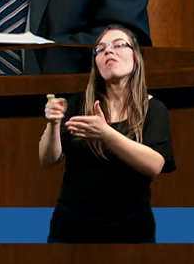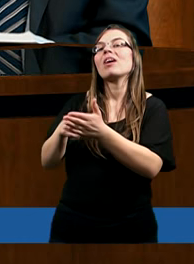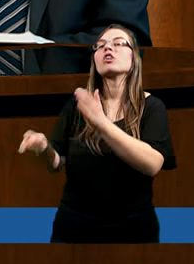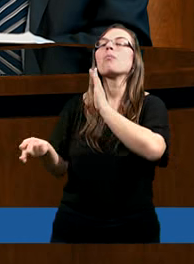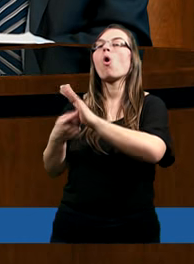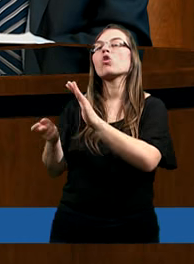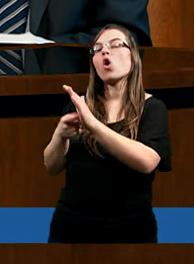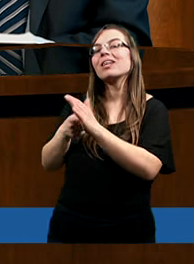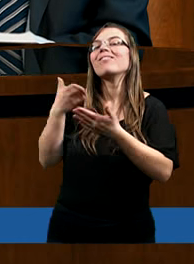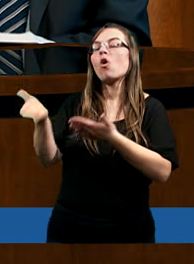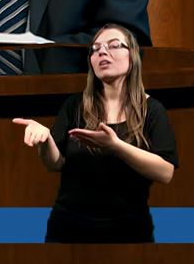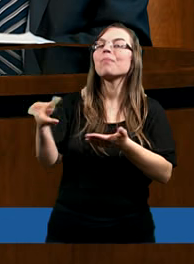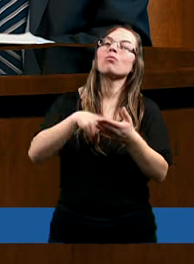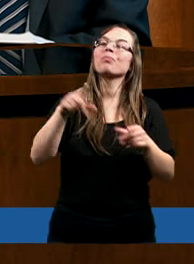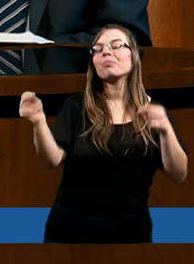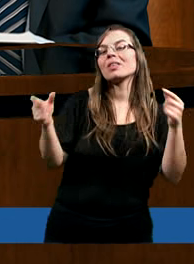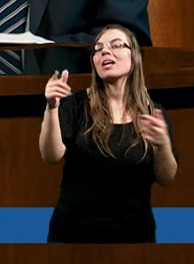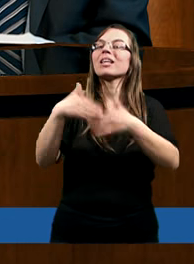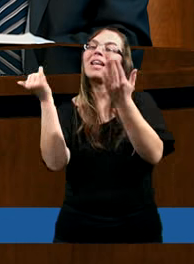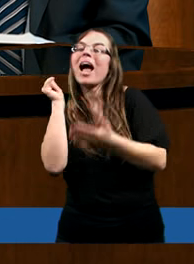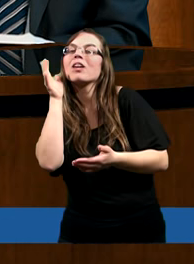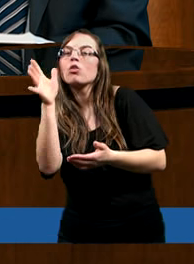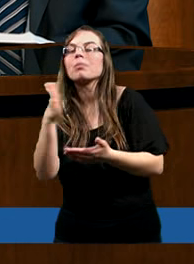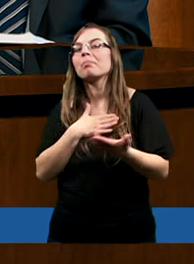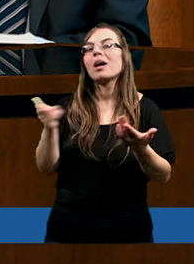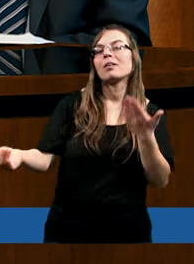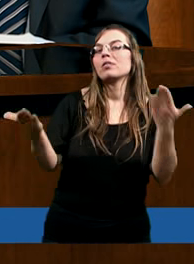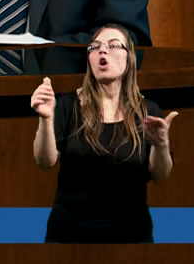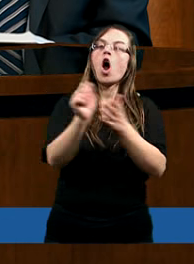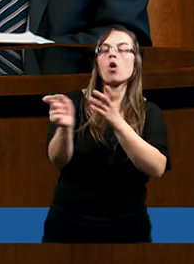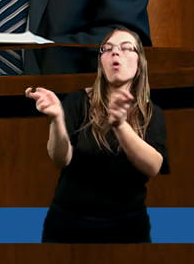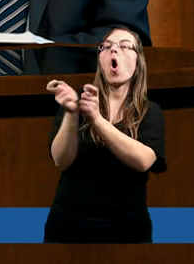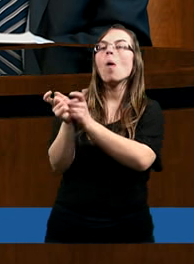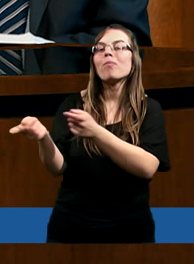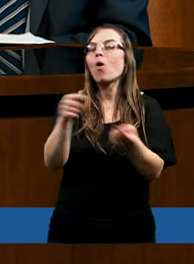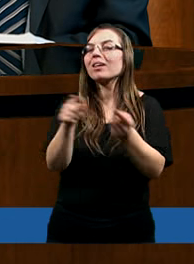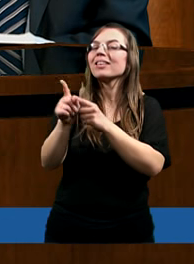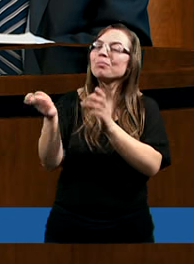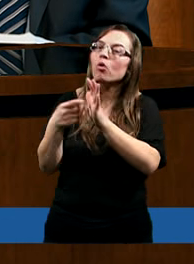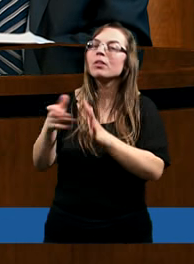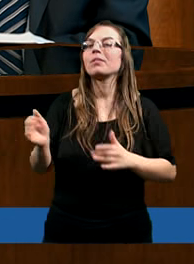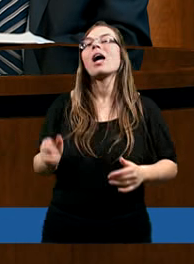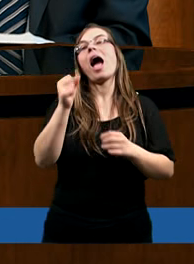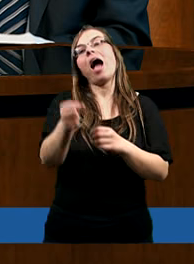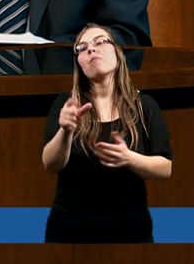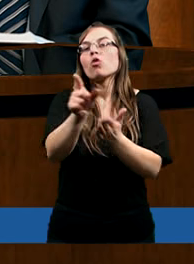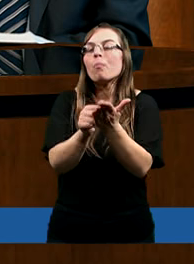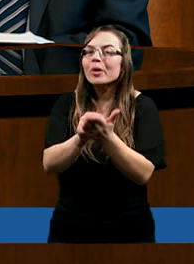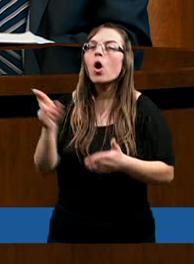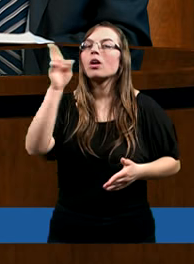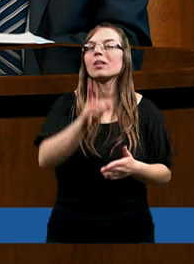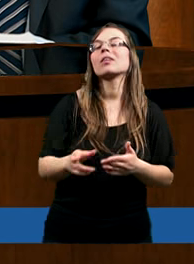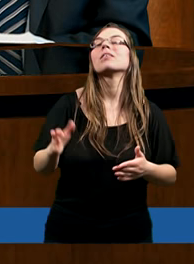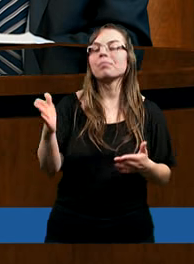porządliwościami. Dnia codziennego, które są tuż obok. apostoł Piotr